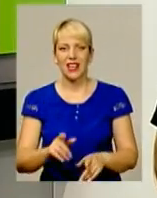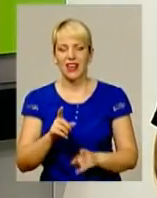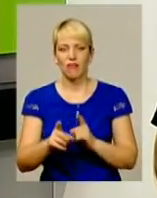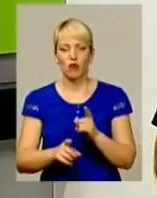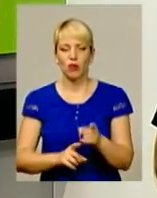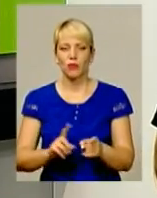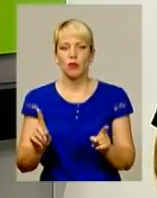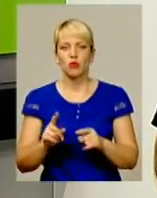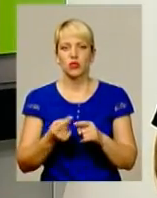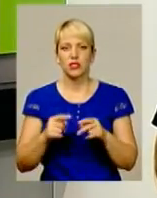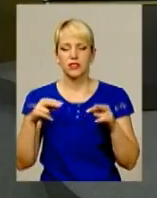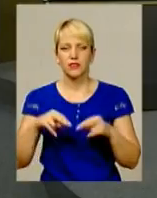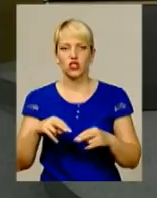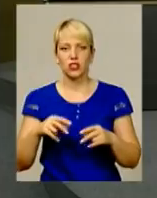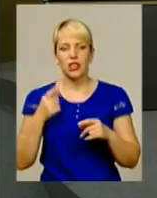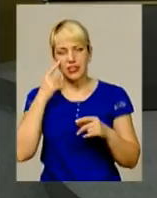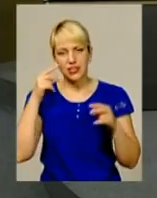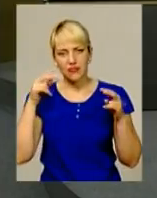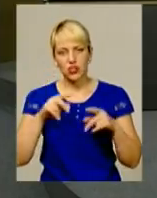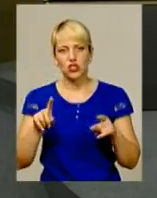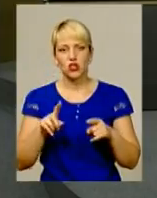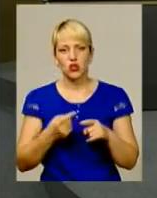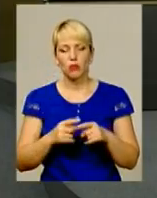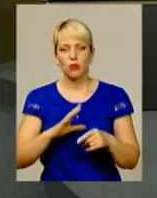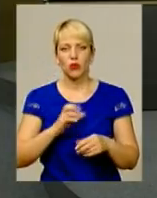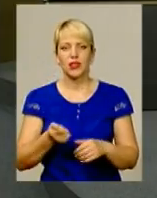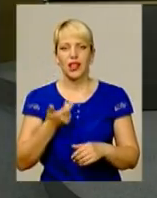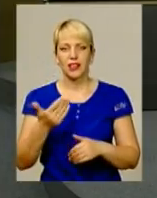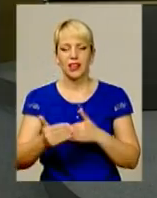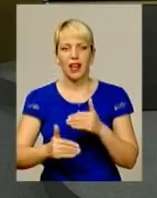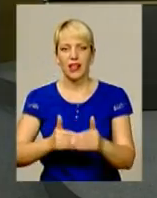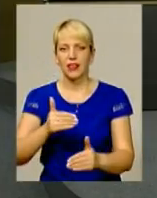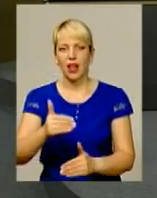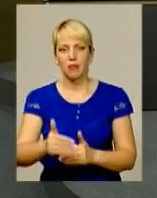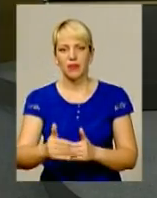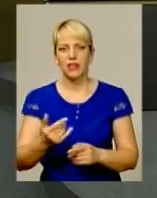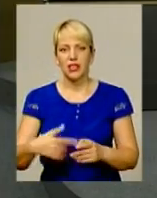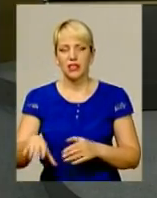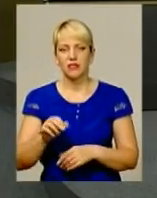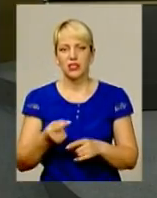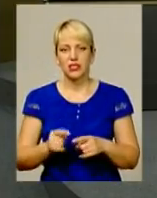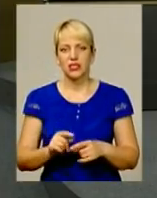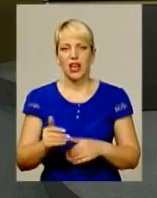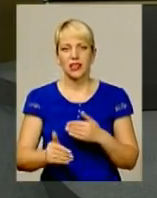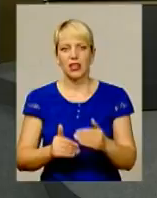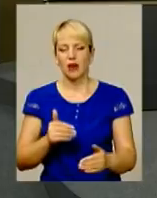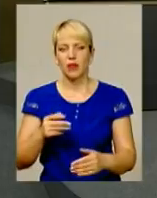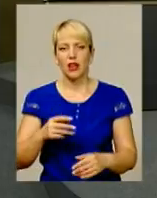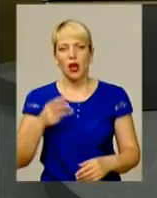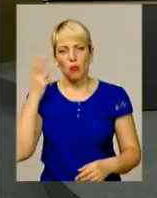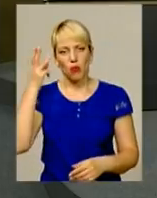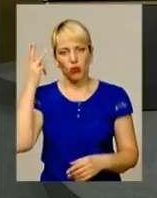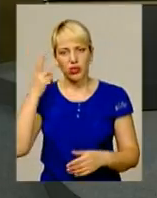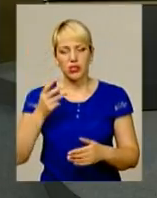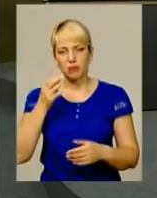Про що це свідчить? Це свідчить про те, що було декілька етапів, і ці всі етапи сьогодні поліція Хмельниччина